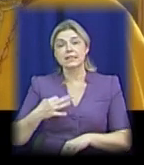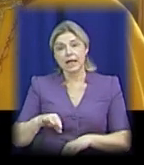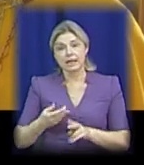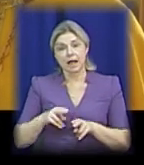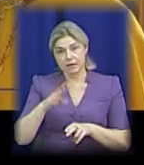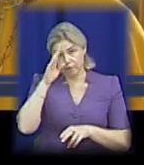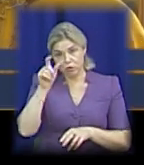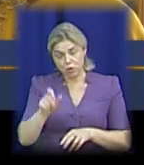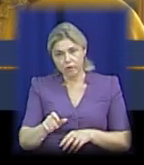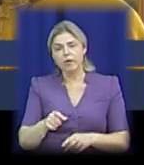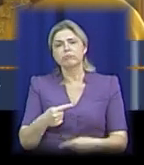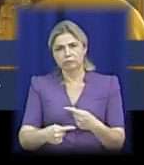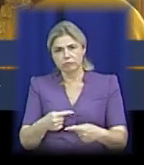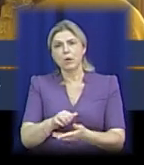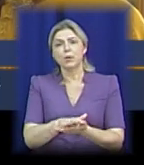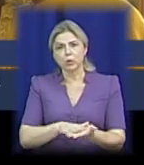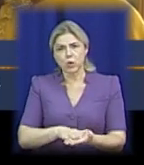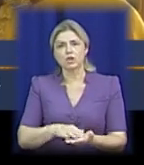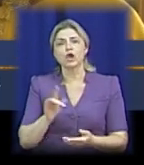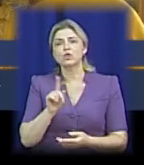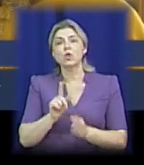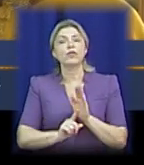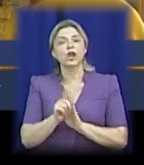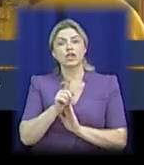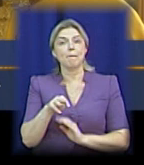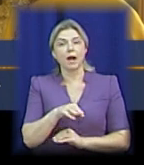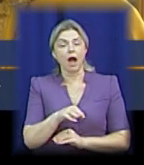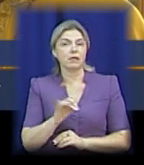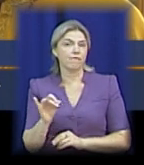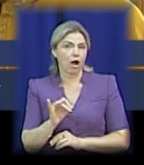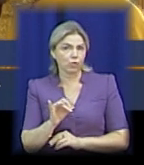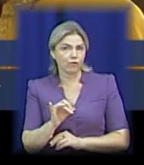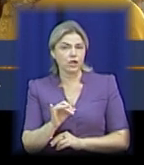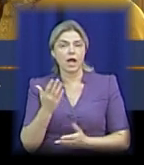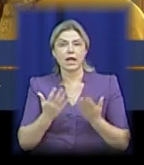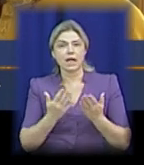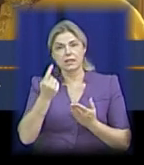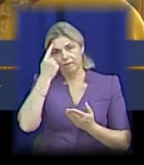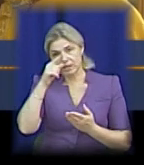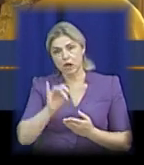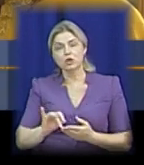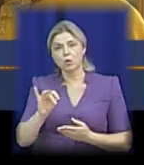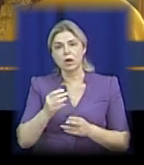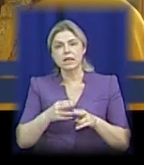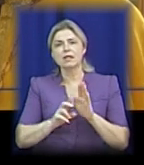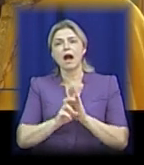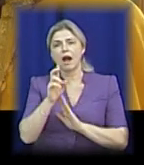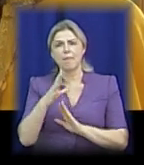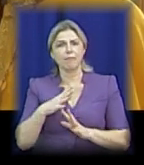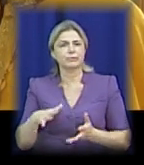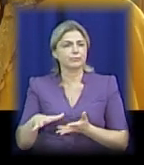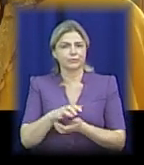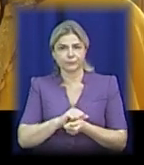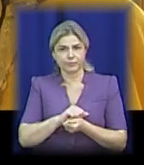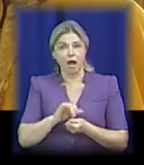продовжують. Той з любов'ю великою, який саме розпочав Михайл Іванович. Тому що, якщо задати історію, цей храм був в руїнах. Тепер ми